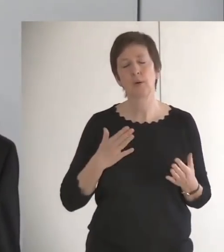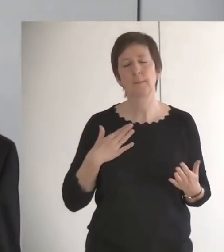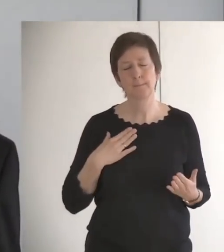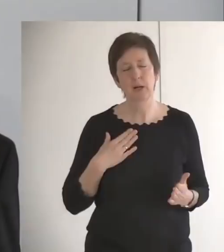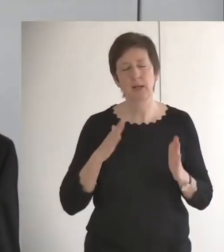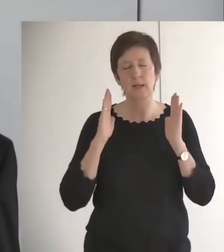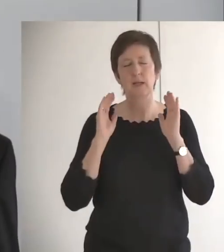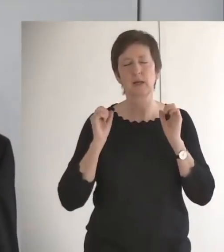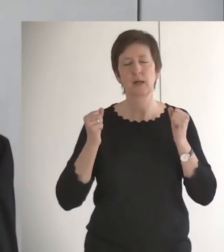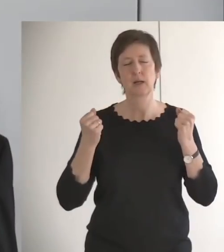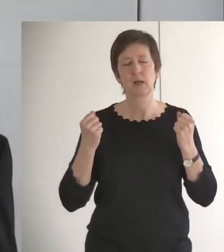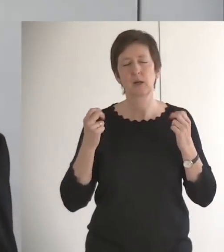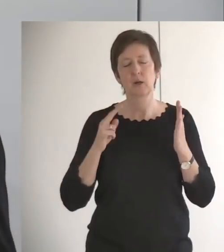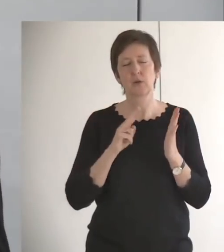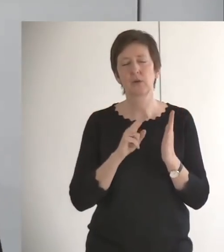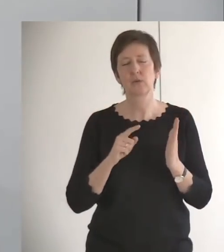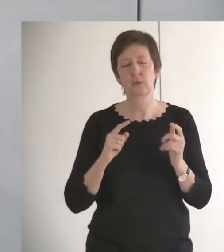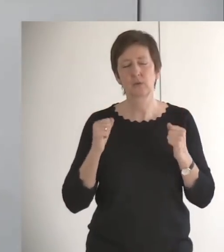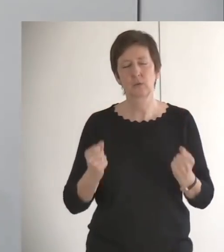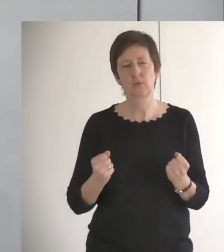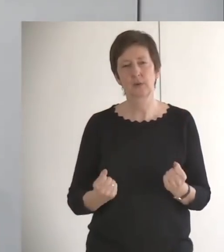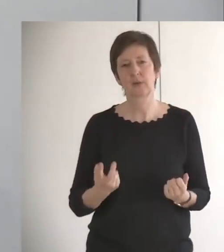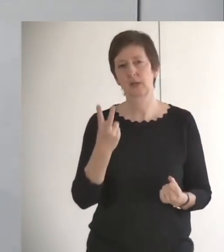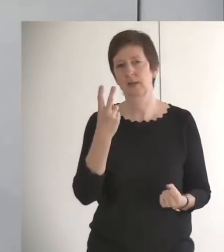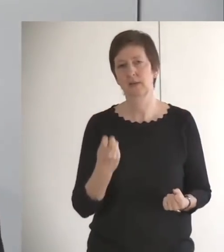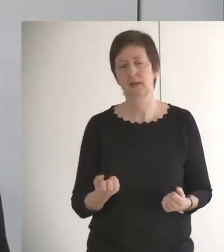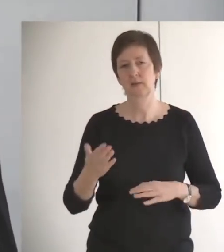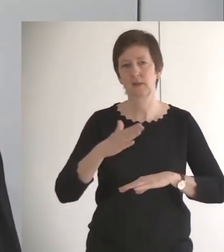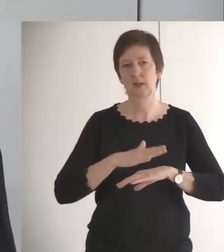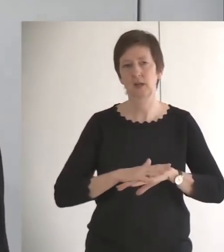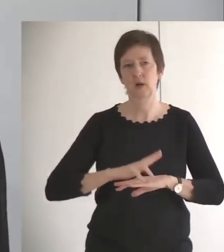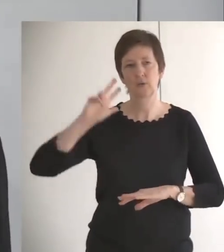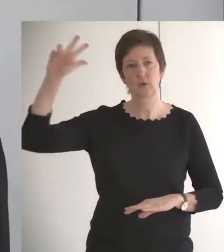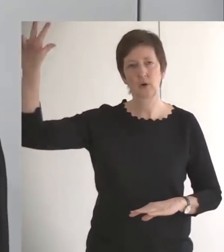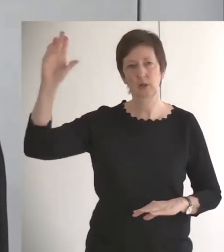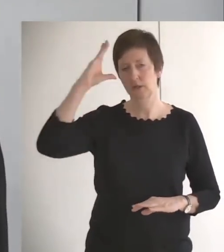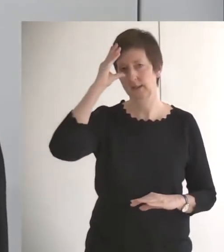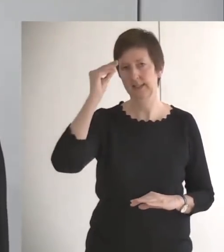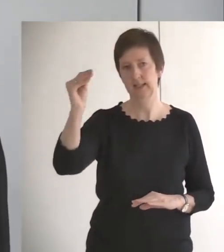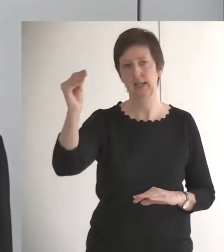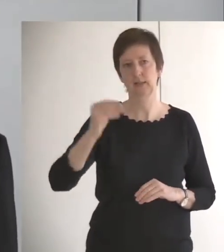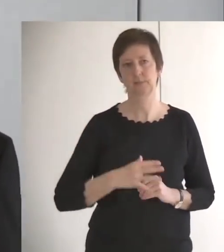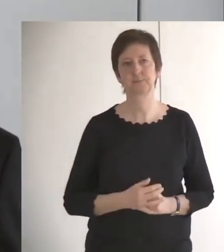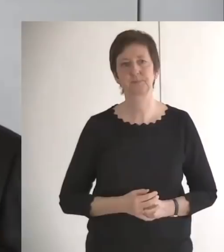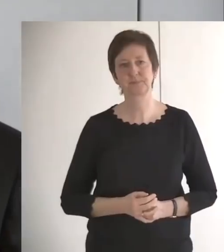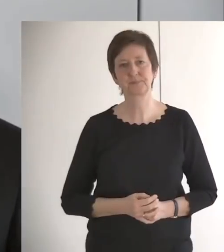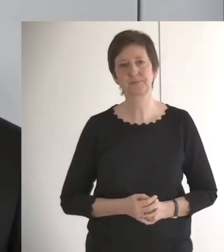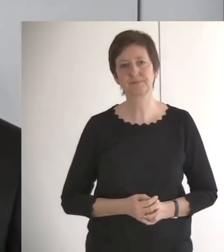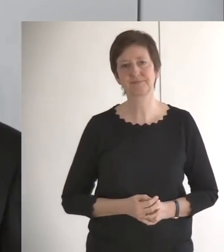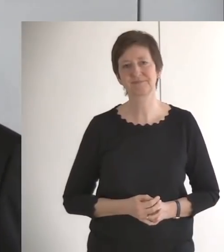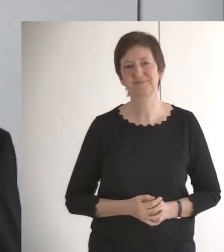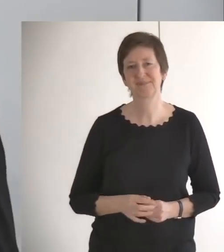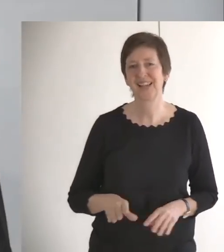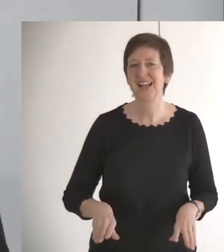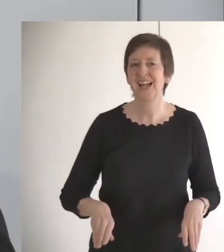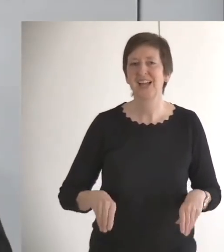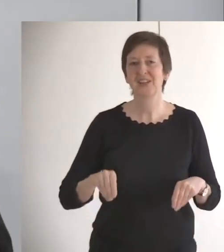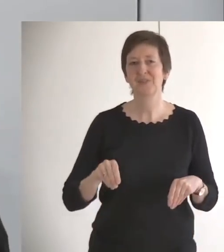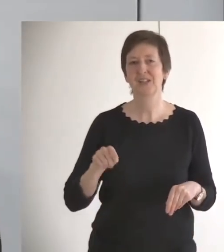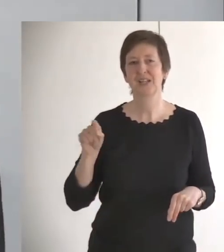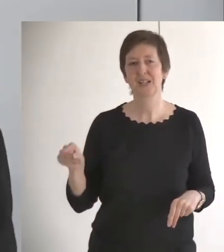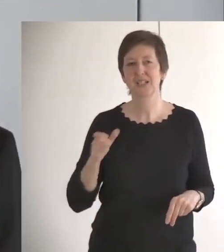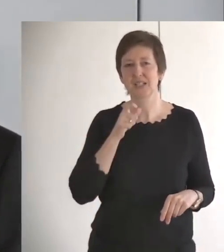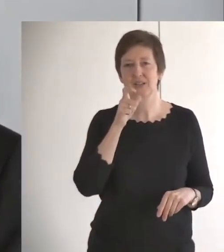setze ich auf Gott, den Herrn. Die Zuversicht setze ich auf Gott, den Herrn. Ich finde dieses Wort